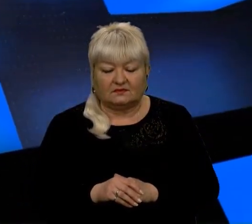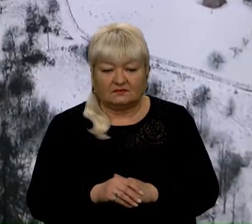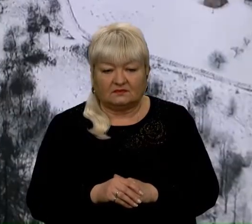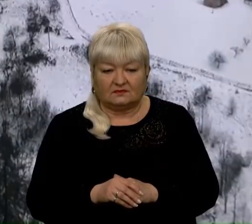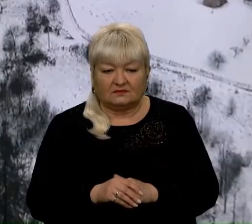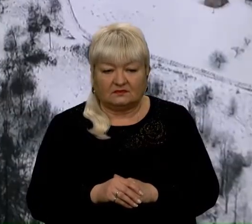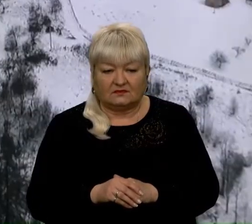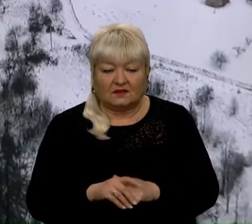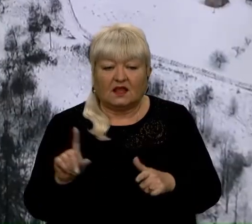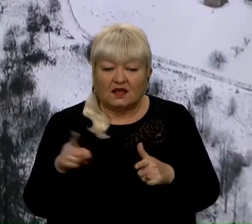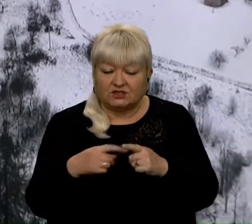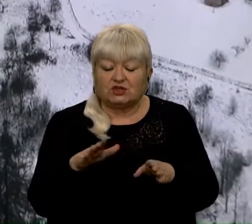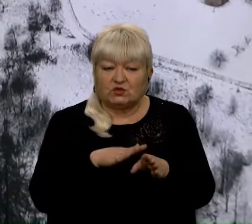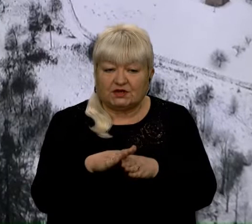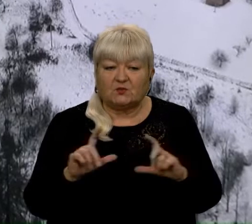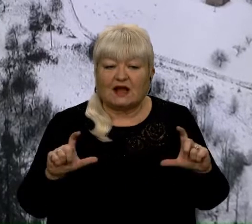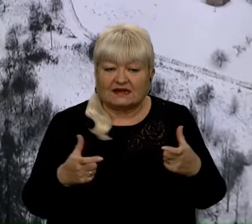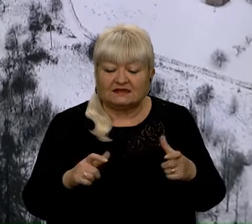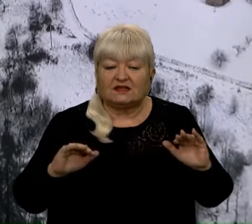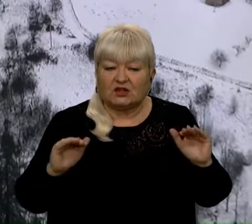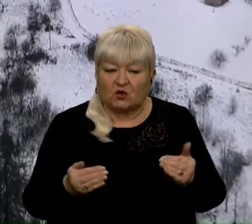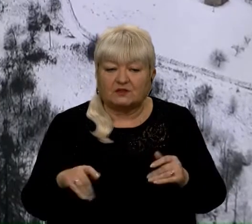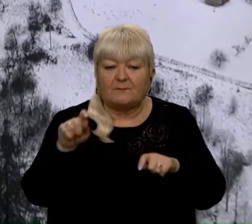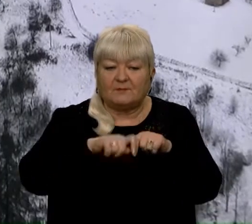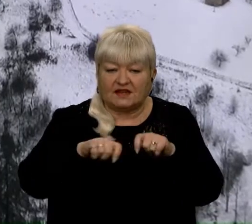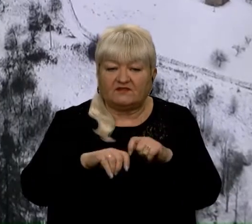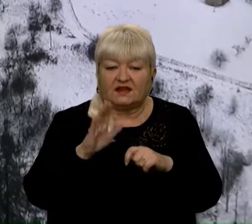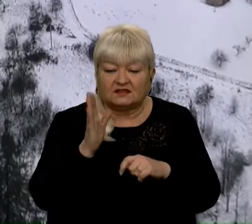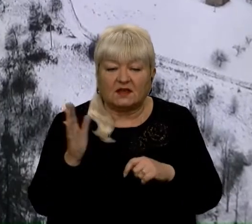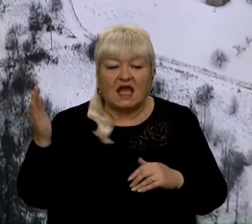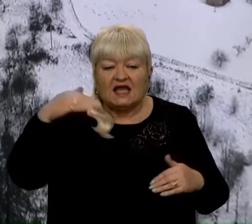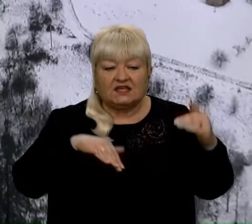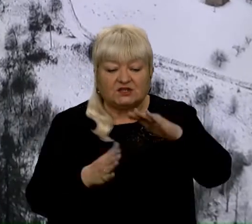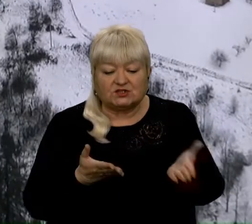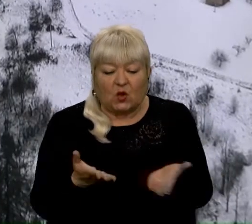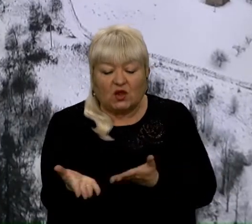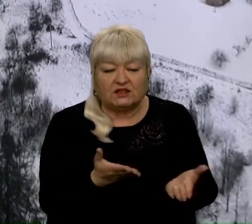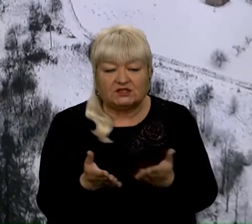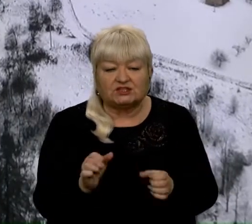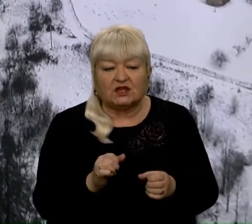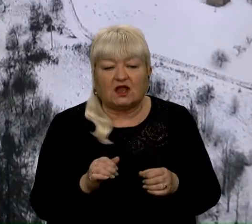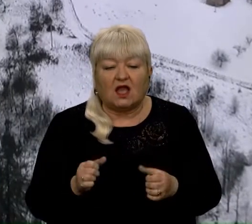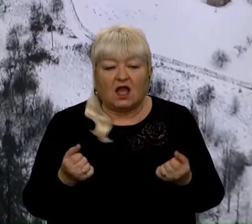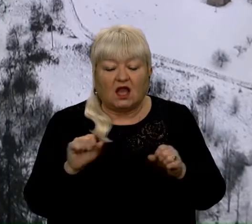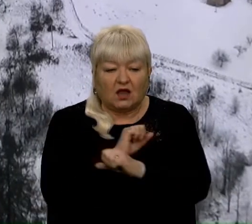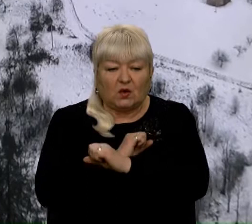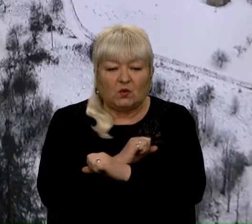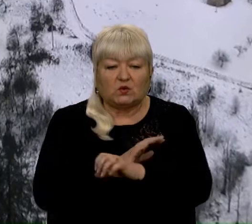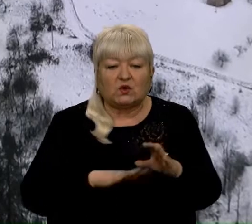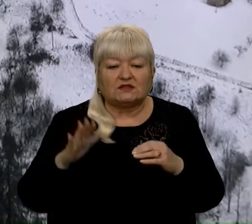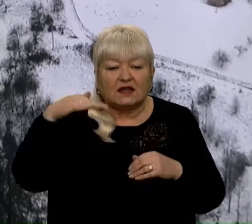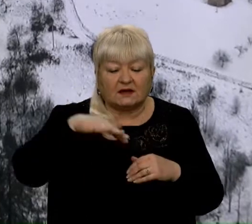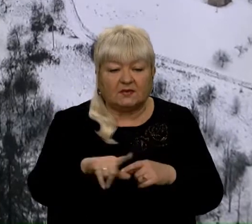Чи дотримуються карантинних обмежень, перевірятимуть і на гірськолижних курортах Карпат. Туди з перевіркою вирушать